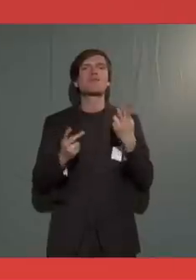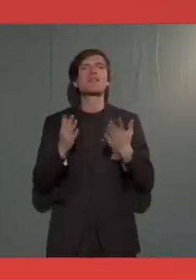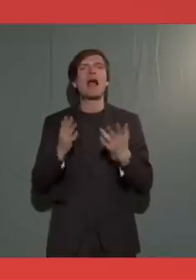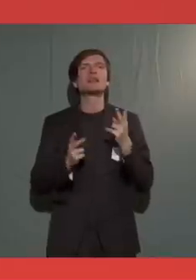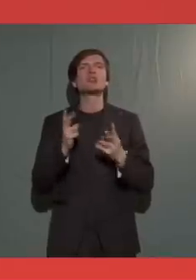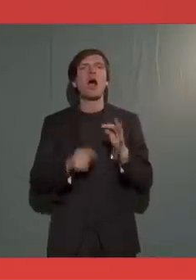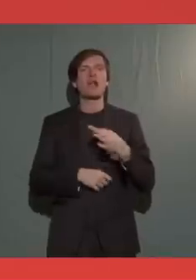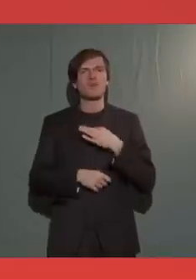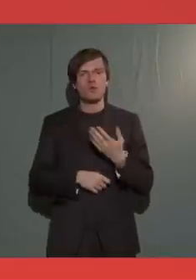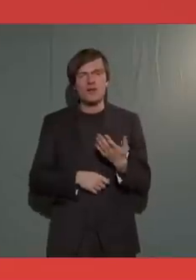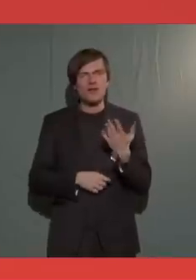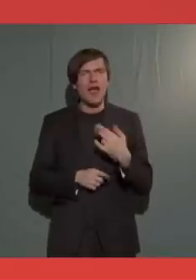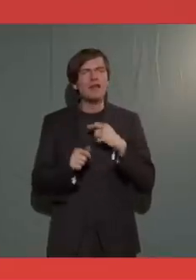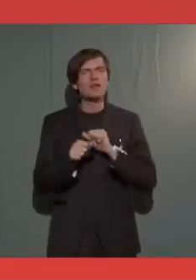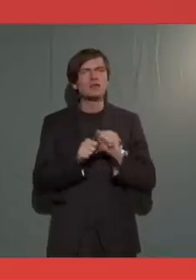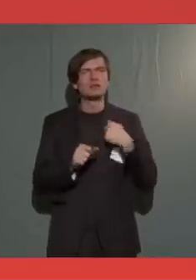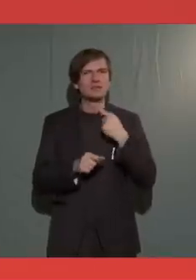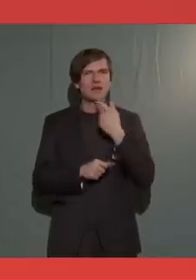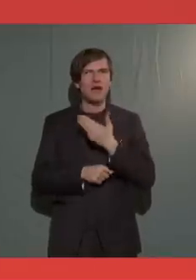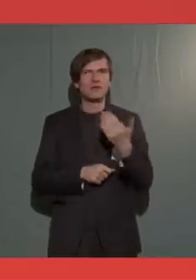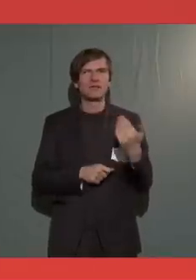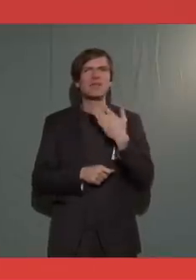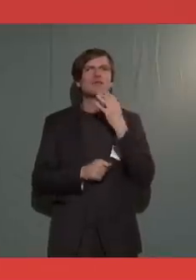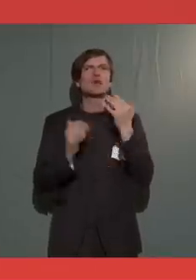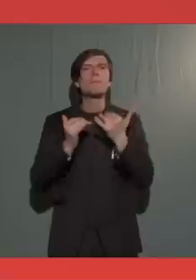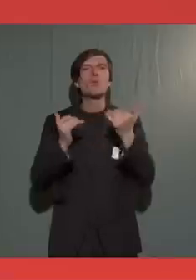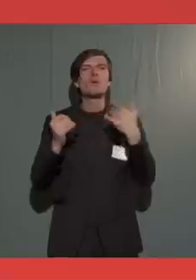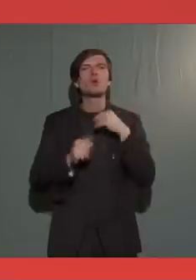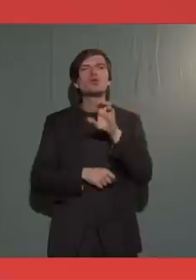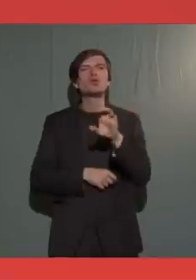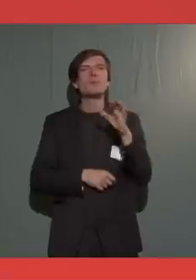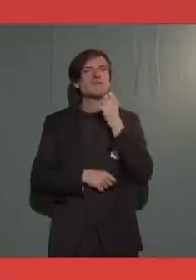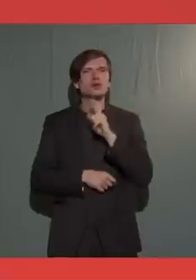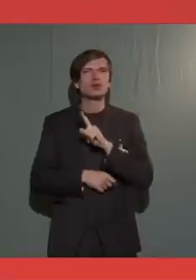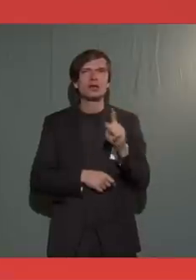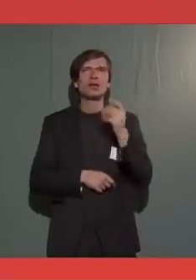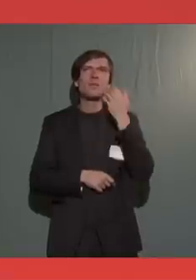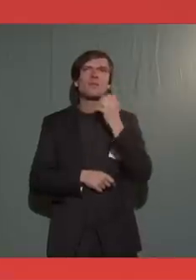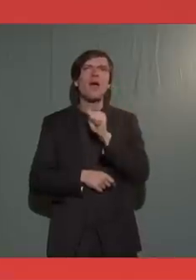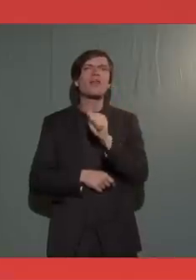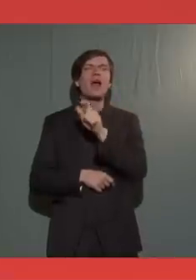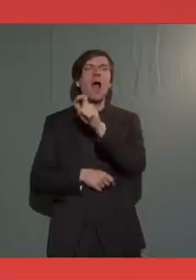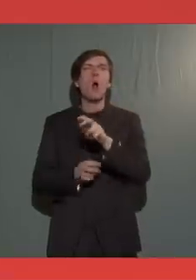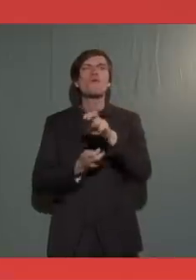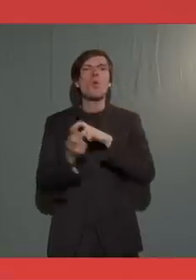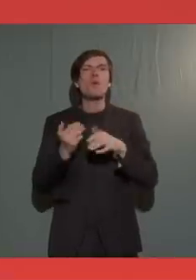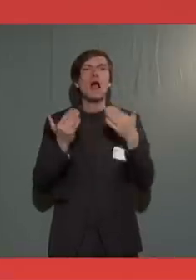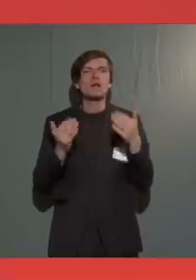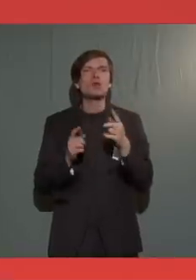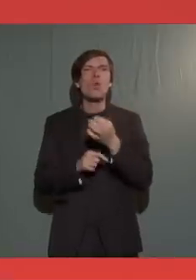So hättet ihr, ich weiß, man soll keine Publikumsbeschimpfung machen, so hättet ihr mit Andrea nicht umgehen sollen.